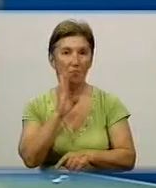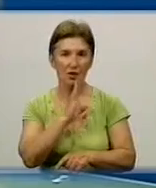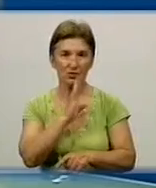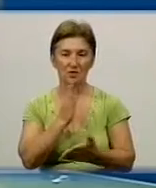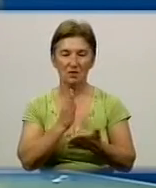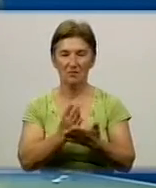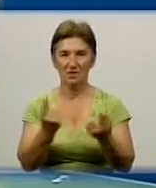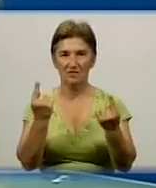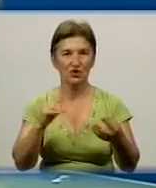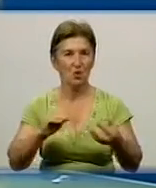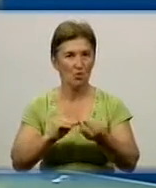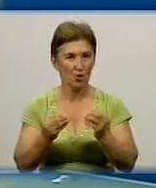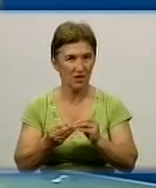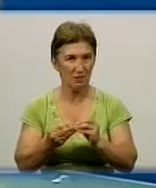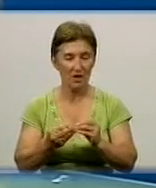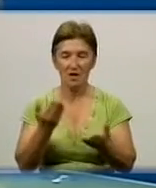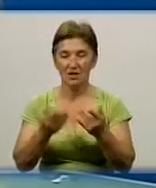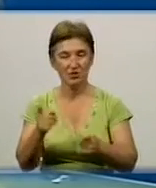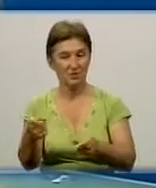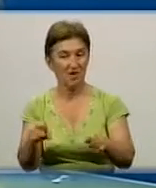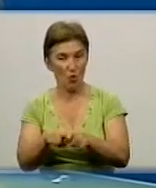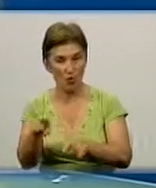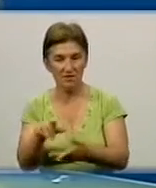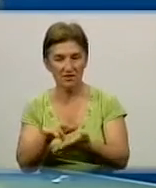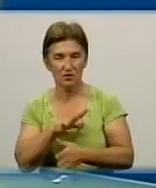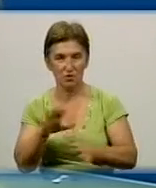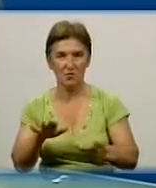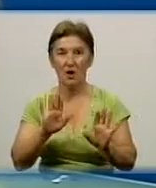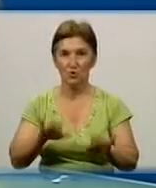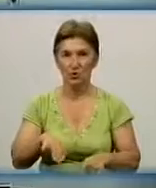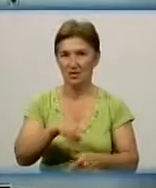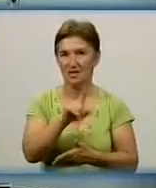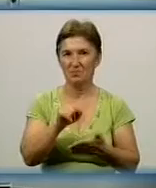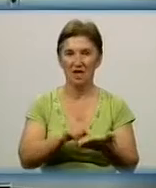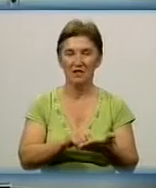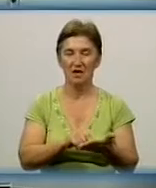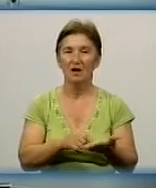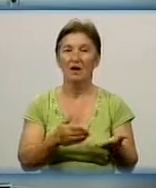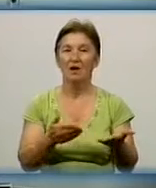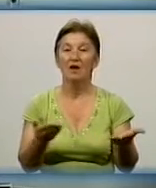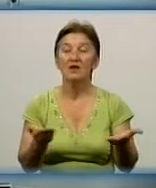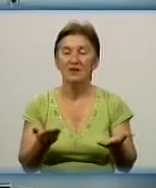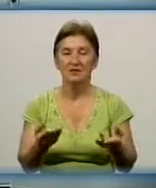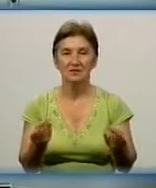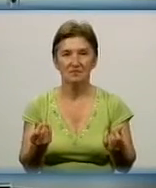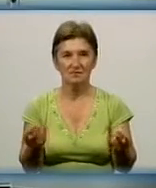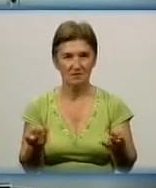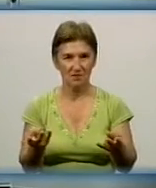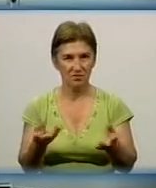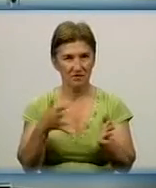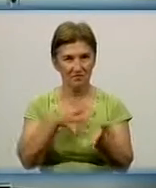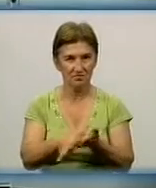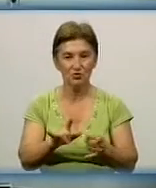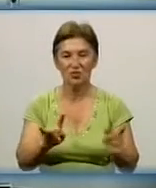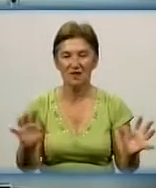мали величезні проблеми, якщо б цього центру не було. І тоді риторичне питання, а скільки треба вкладати грошей, щоб зберегти